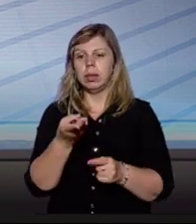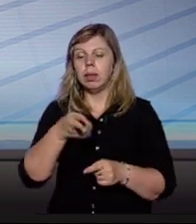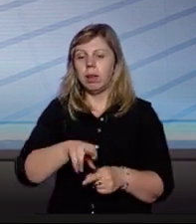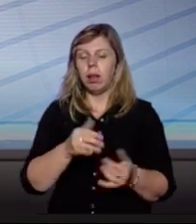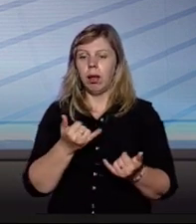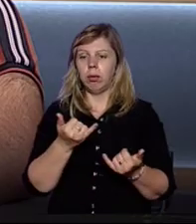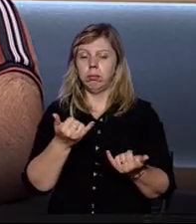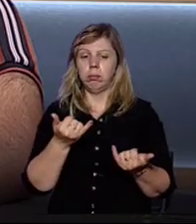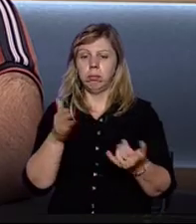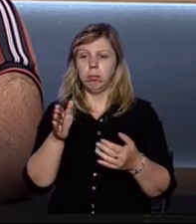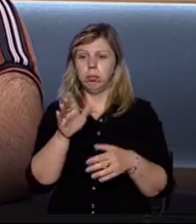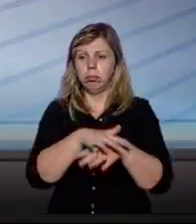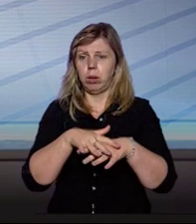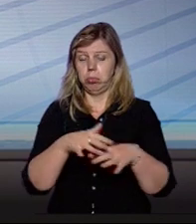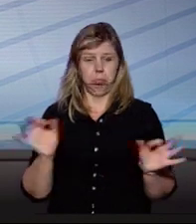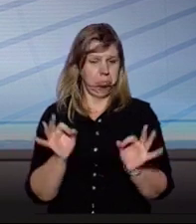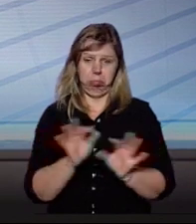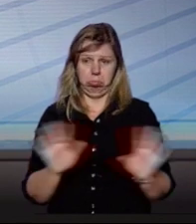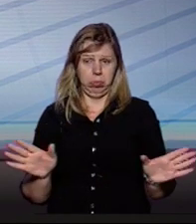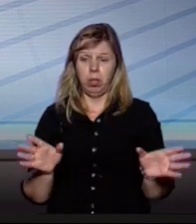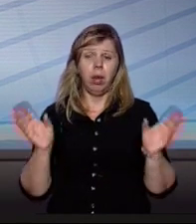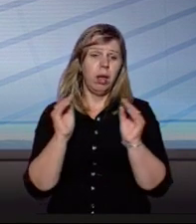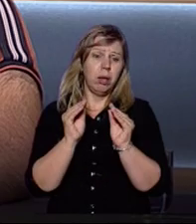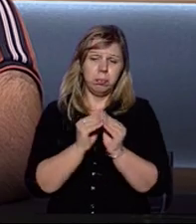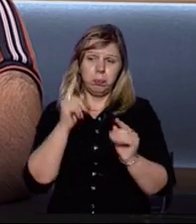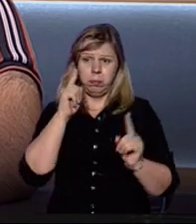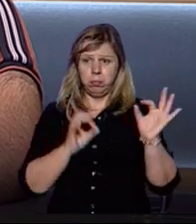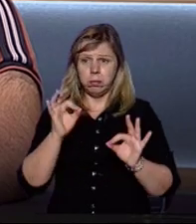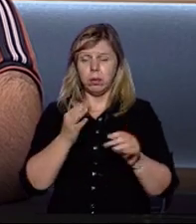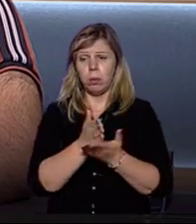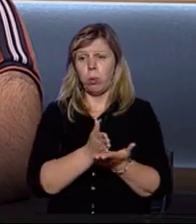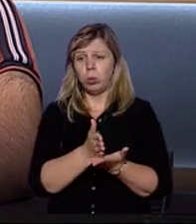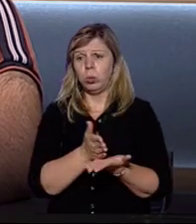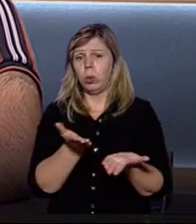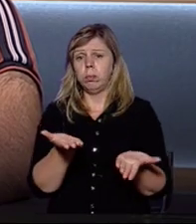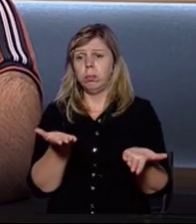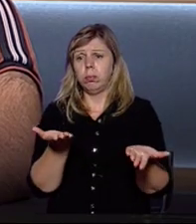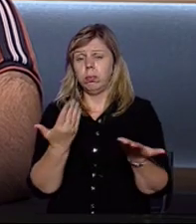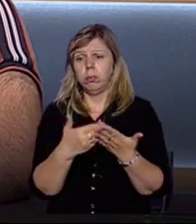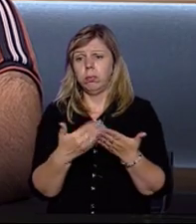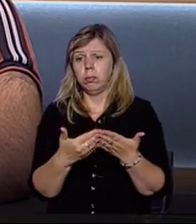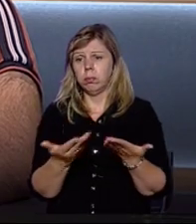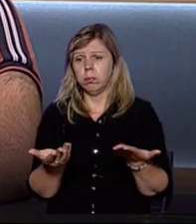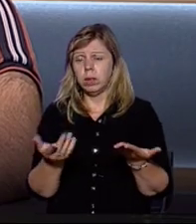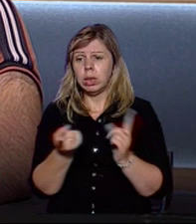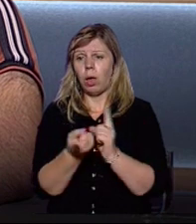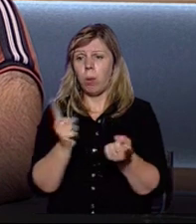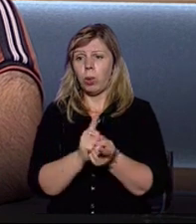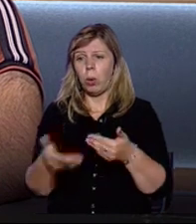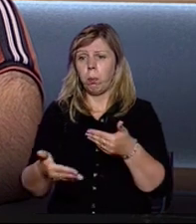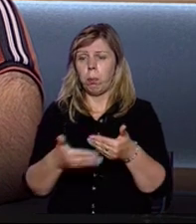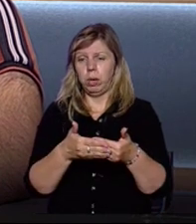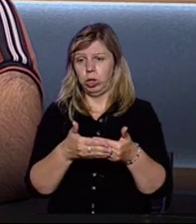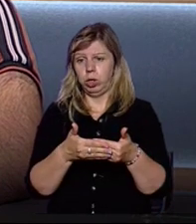мешканців області? А нічого. Переважна більшість послуг це буде якраз наоборот ближе.